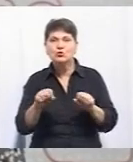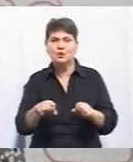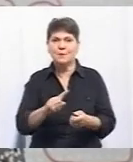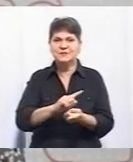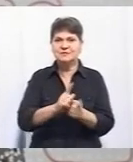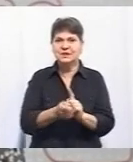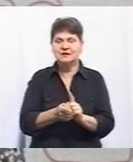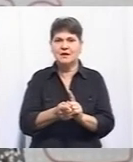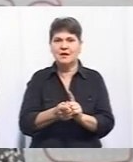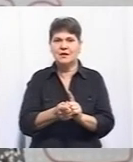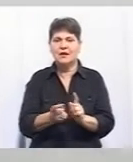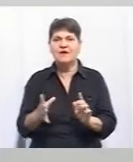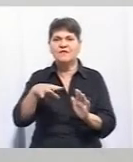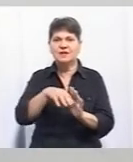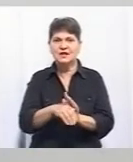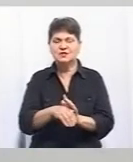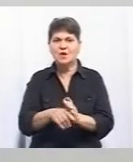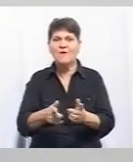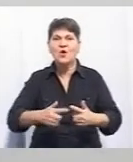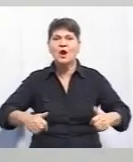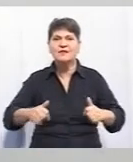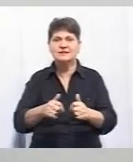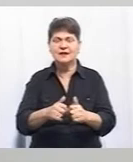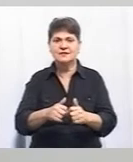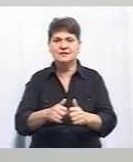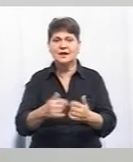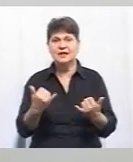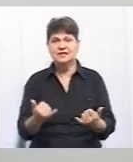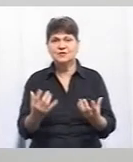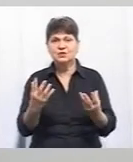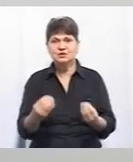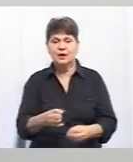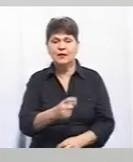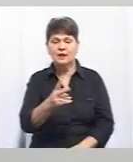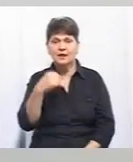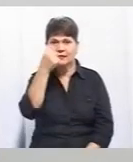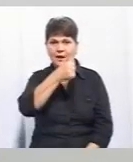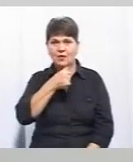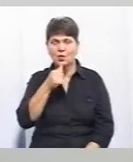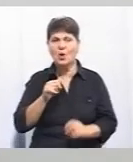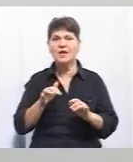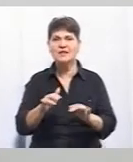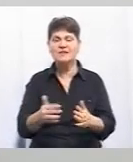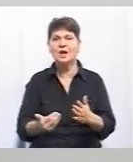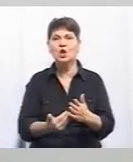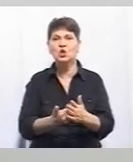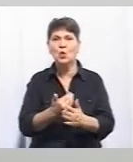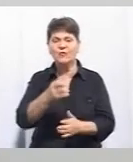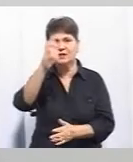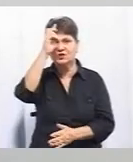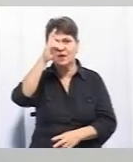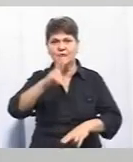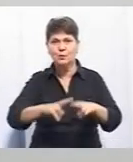зміни в організації дорожнього руху. На сьогоднішній вже декілька років, як діють нові державні будівельні норми,